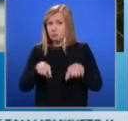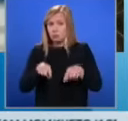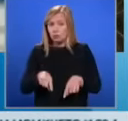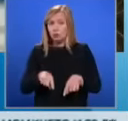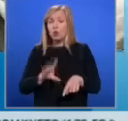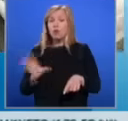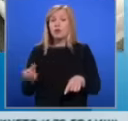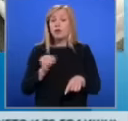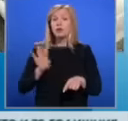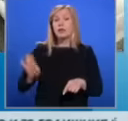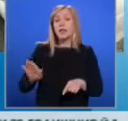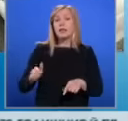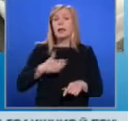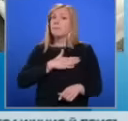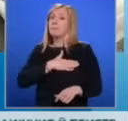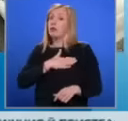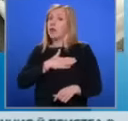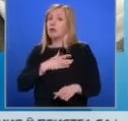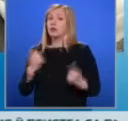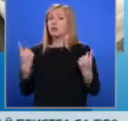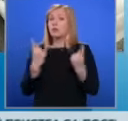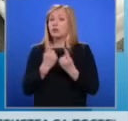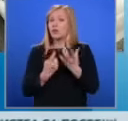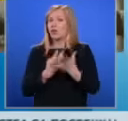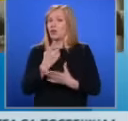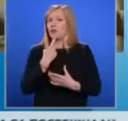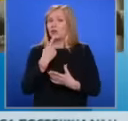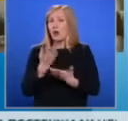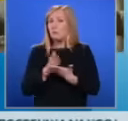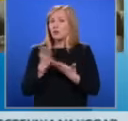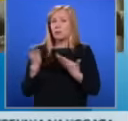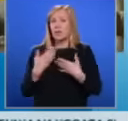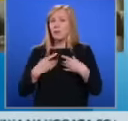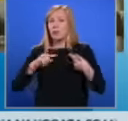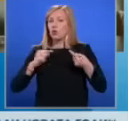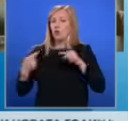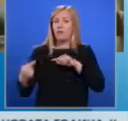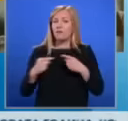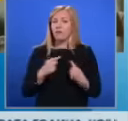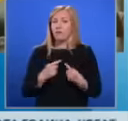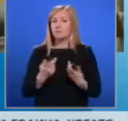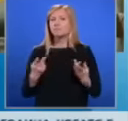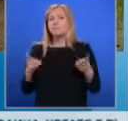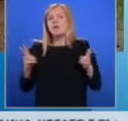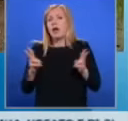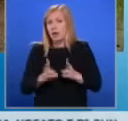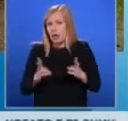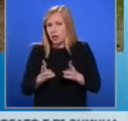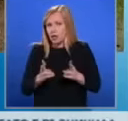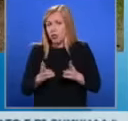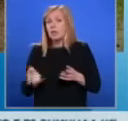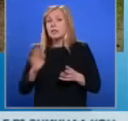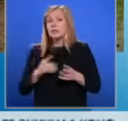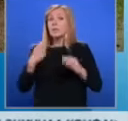39-годишният и приятел са посрещнали нова година и вероятно между тях е имало конфликт. Накратко, след